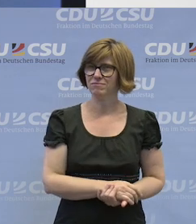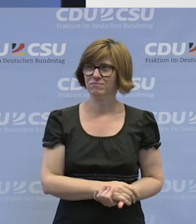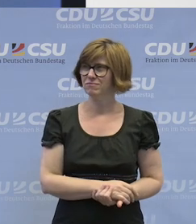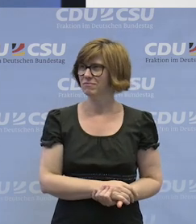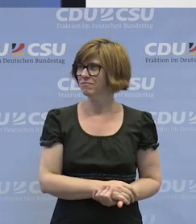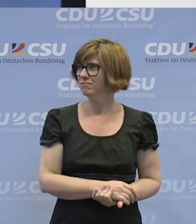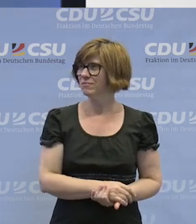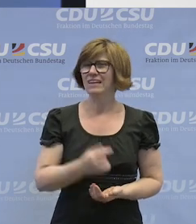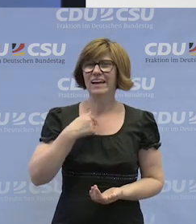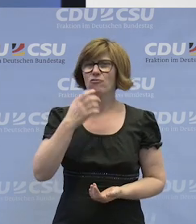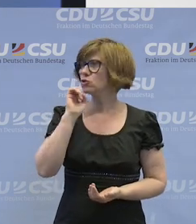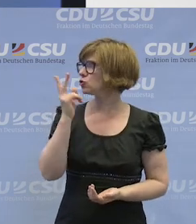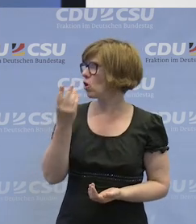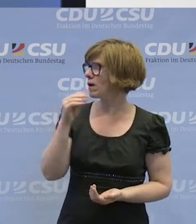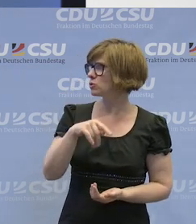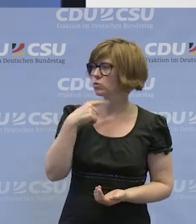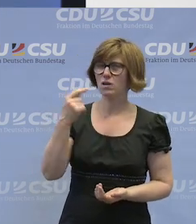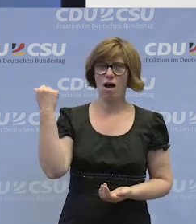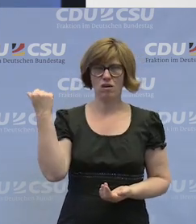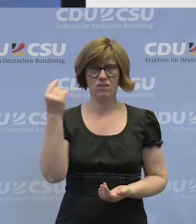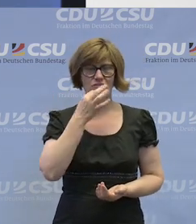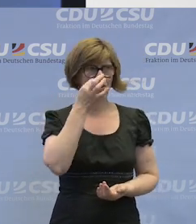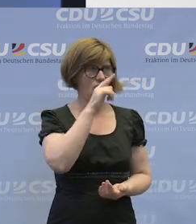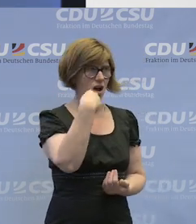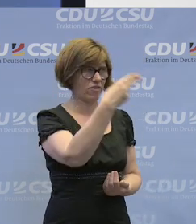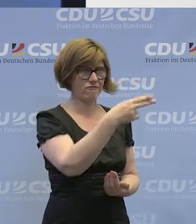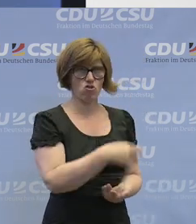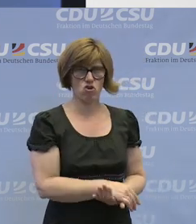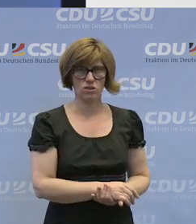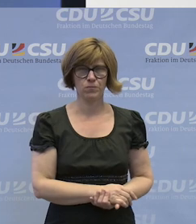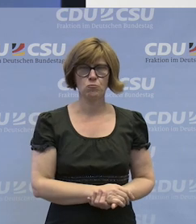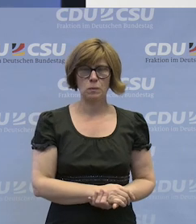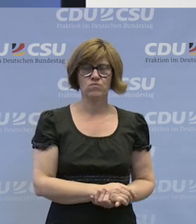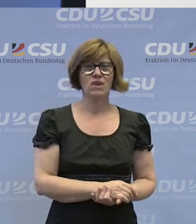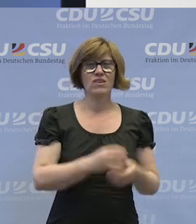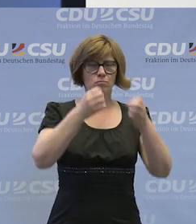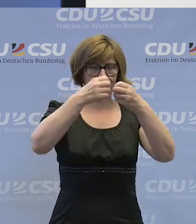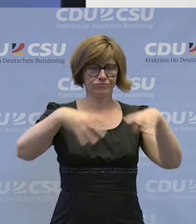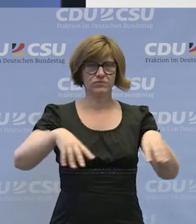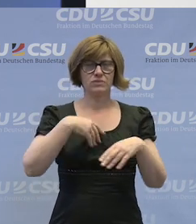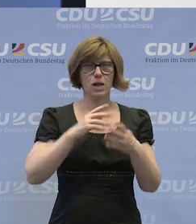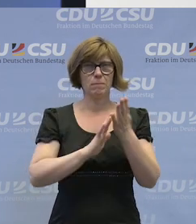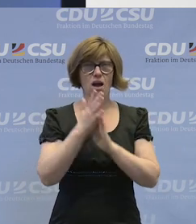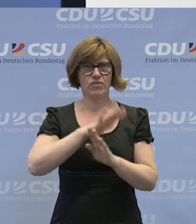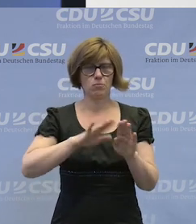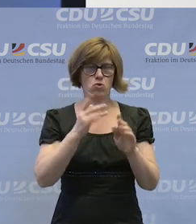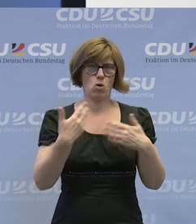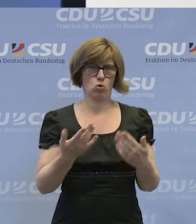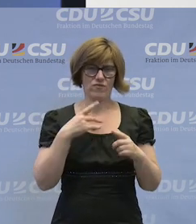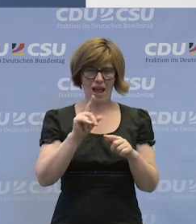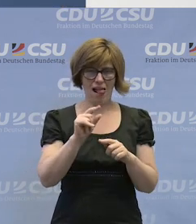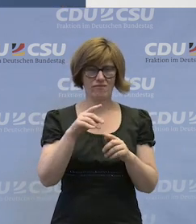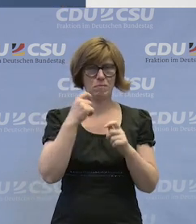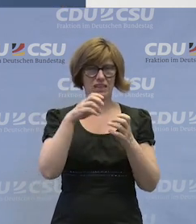Ja, ich würde dann vielleicht auch noch mal einen Satz zu Ihrer Frage sagen mit der Zergliederung. Das geht uns in Brandenburg auch so. Wir haben elf